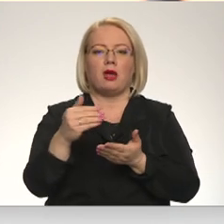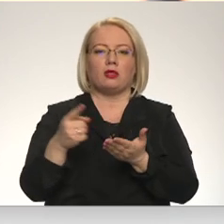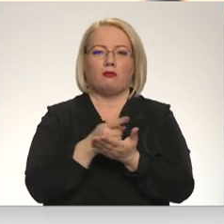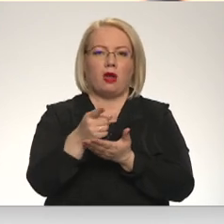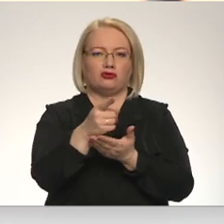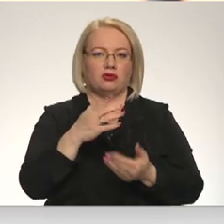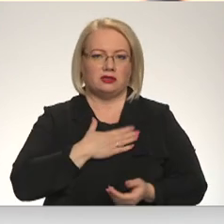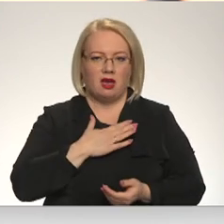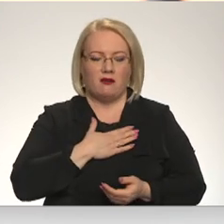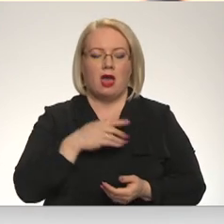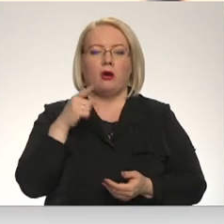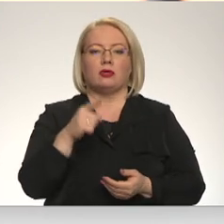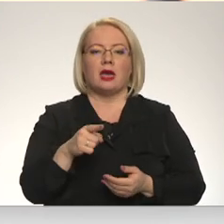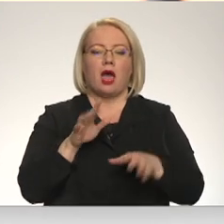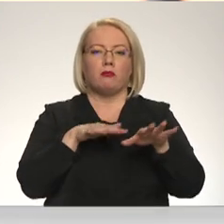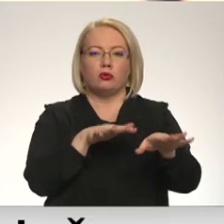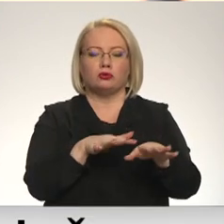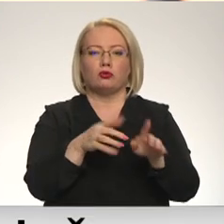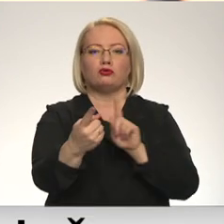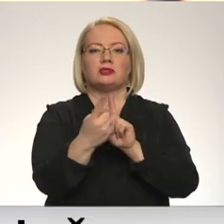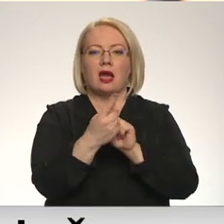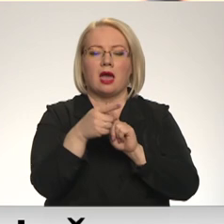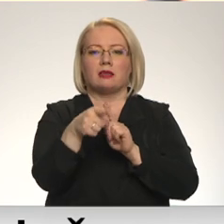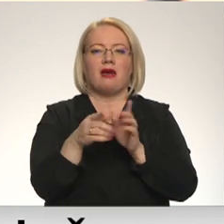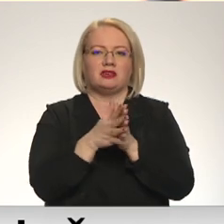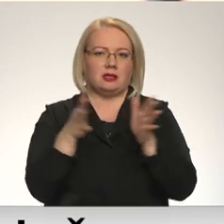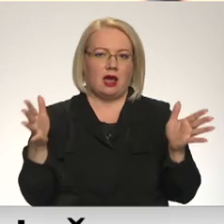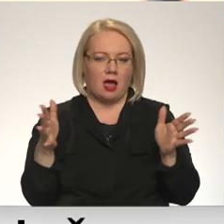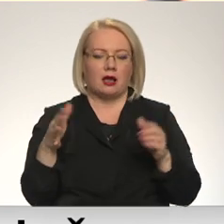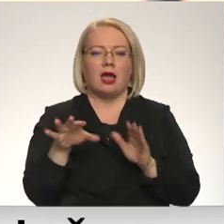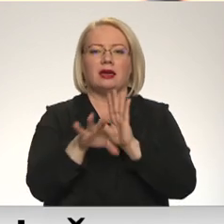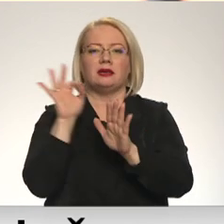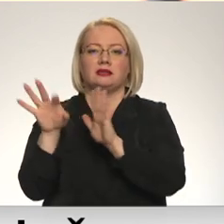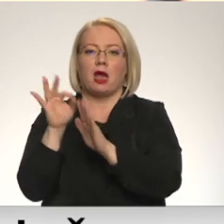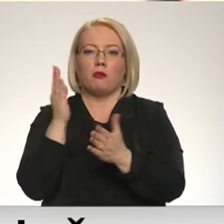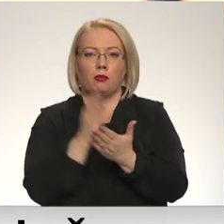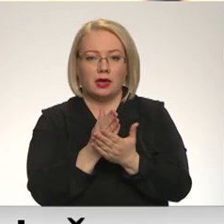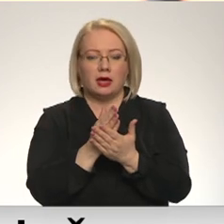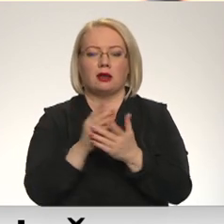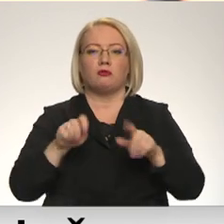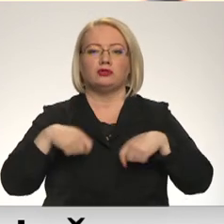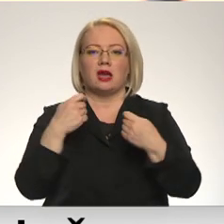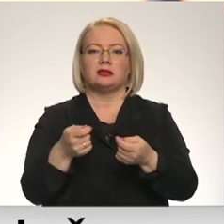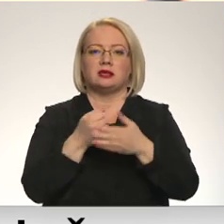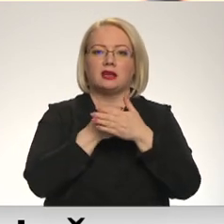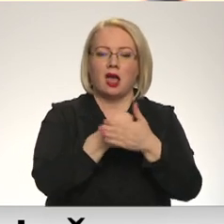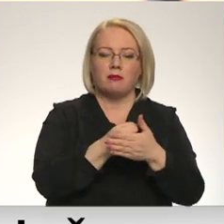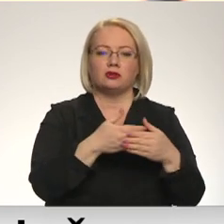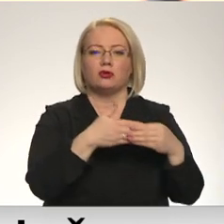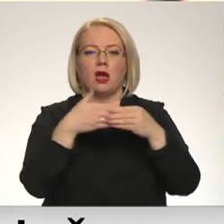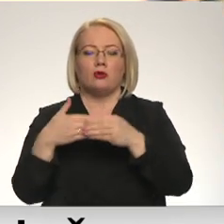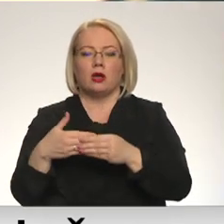Tā ir plusmā, kuru sagaida ir, protams, ka lielākā. Tie izņēmumi ir, ka mums jāsņēts atbalsts, jānogada līdz